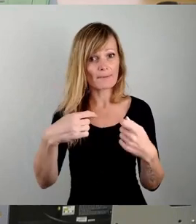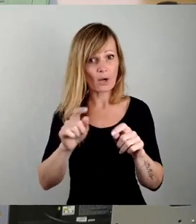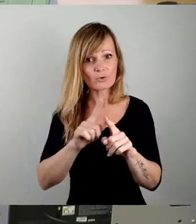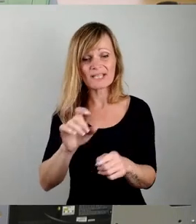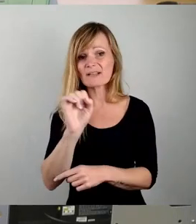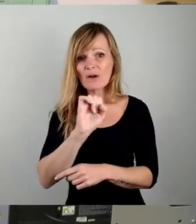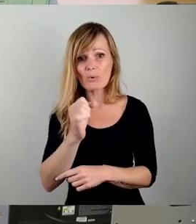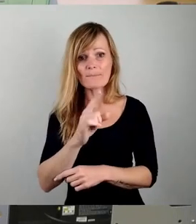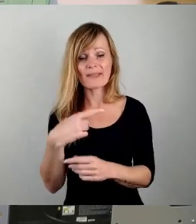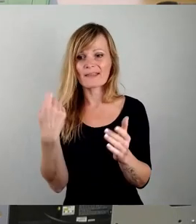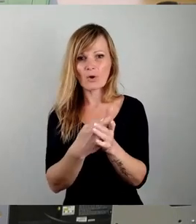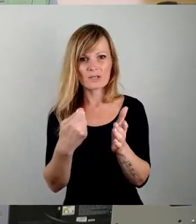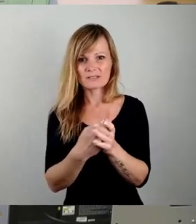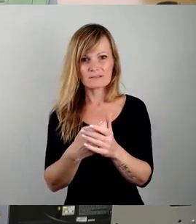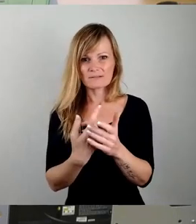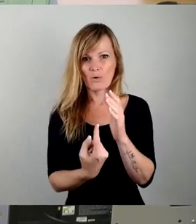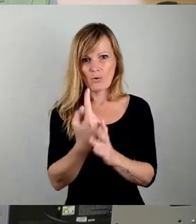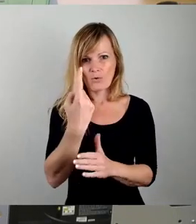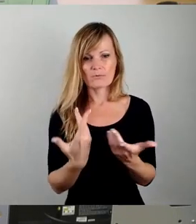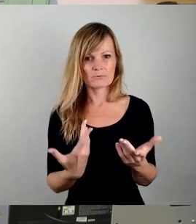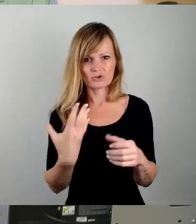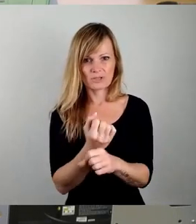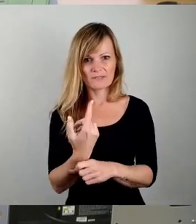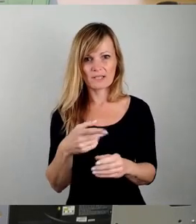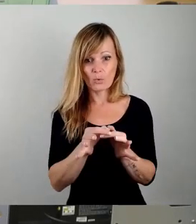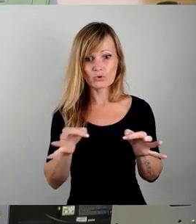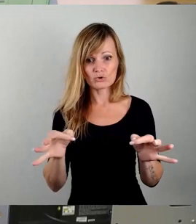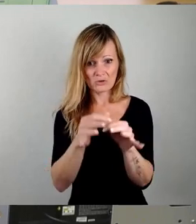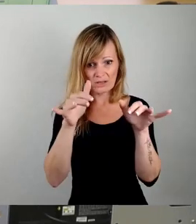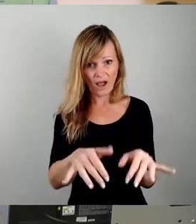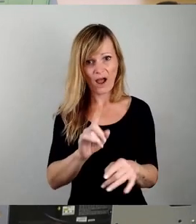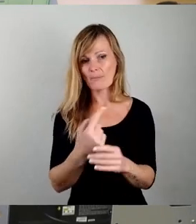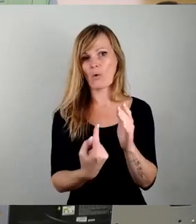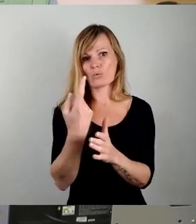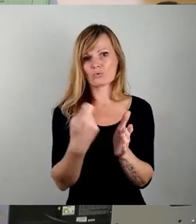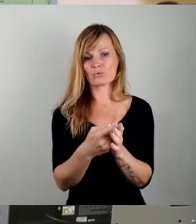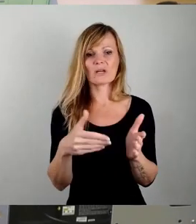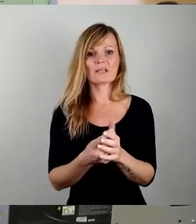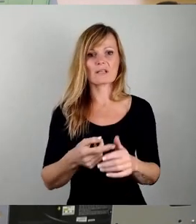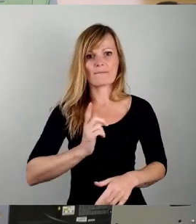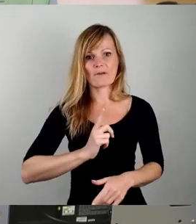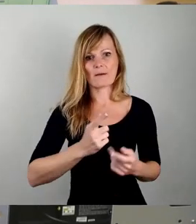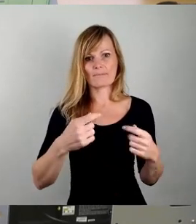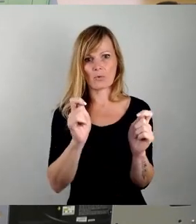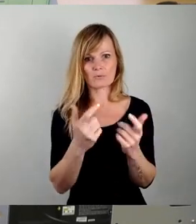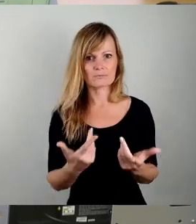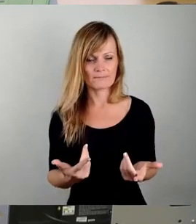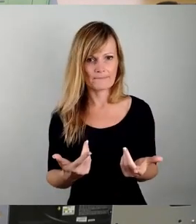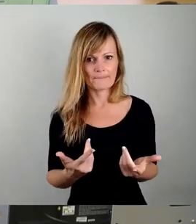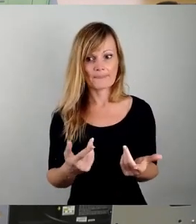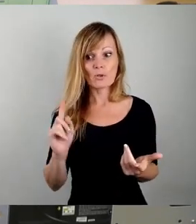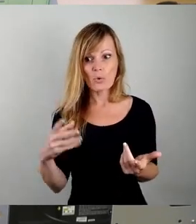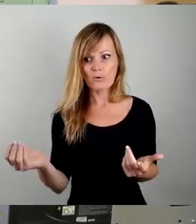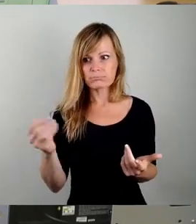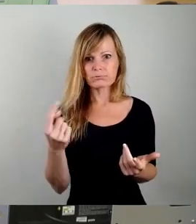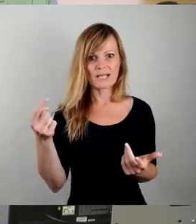zurzeit nicht kostendeckend möglich ist. Nicht, weil Grundstücke fehlen. Wir würden diesen überhängten Grundstücken noch mehr hinzufügen, wenn wir jetzt hier einen